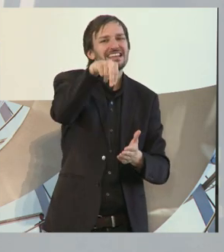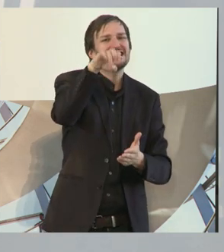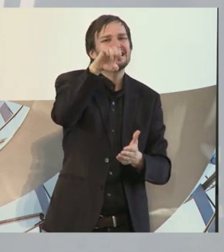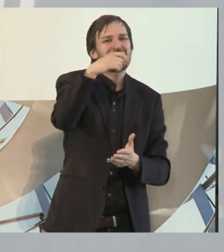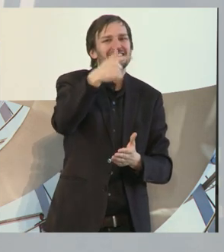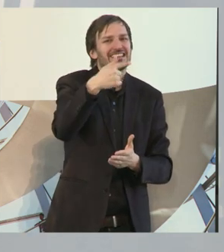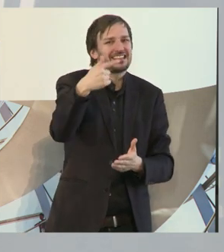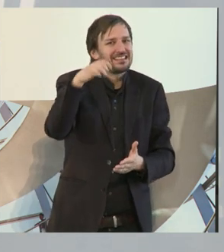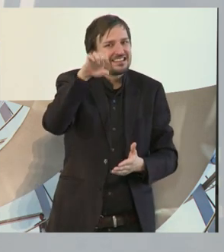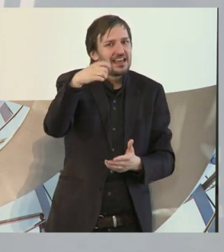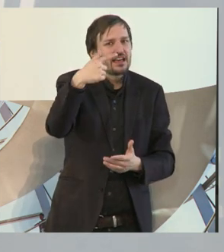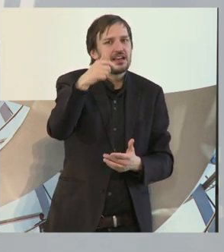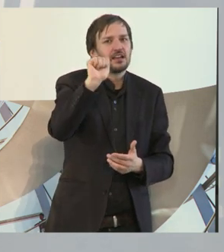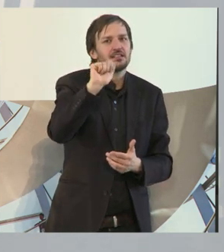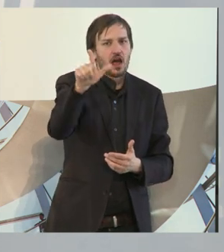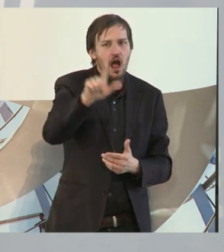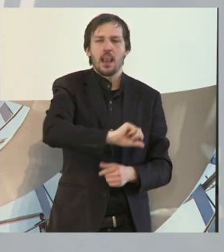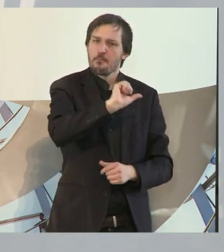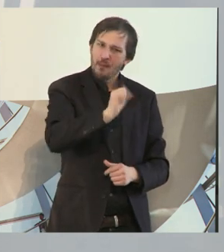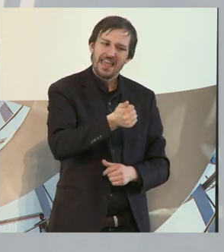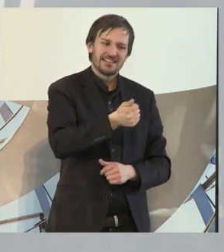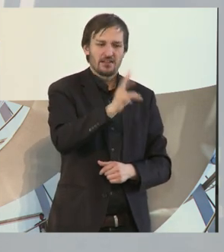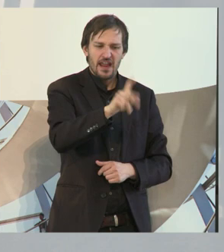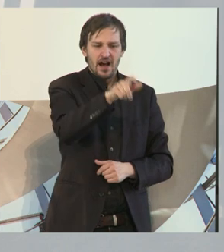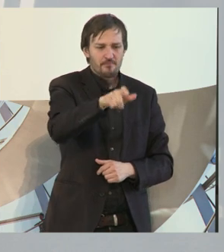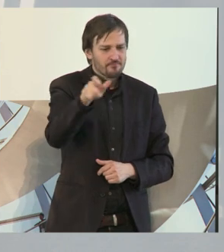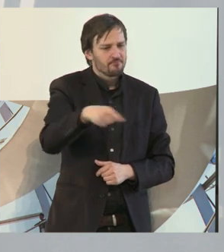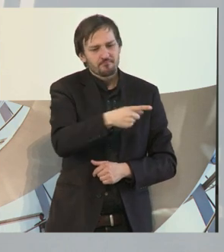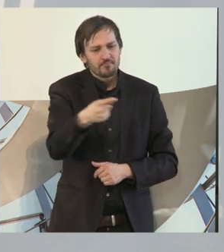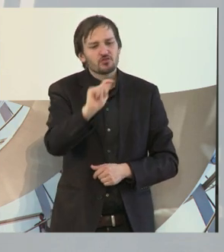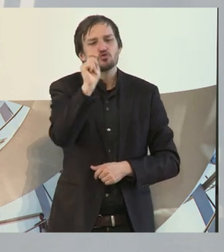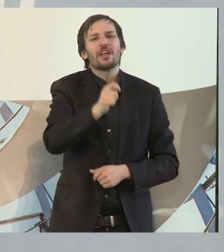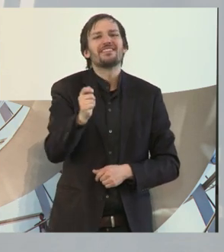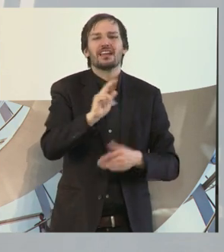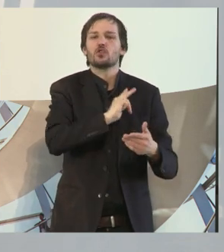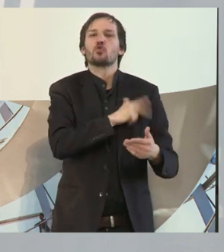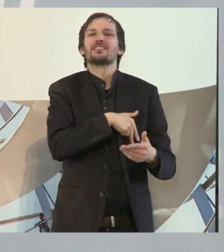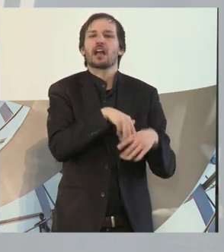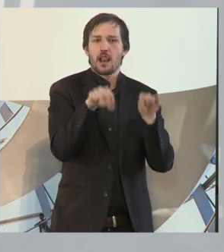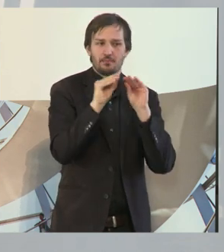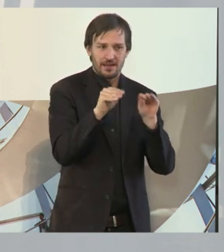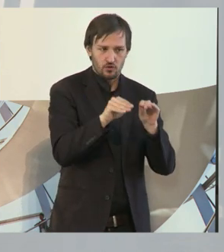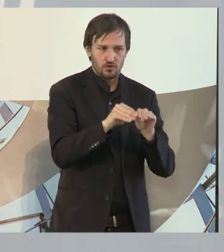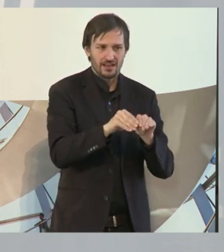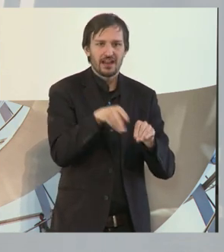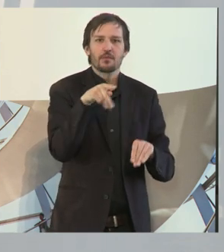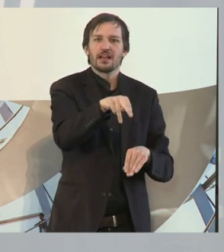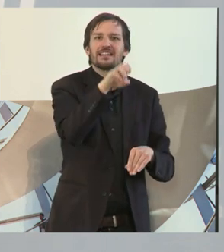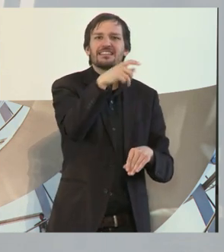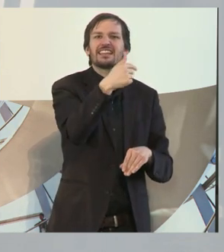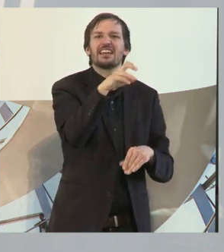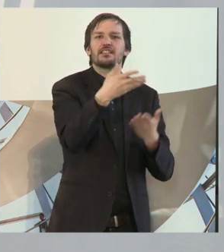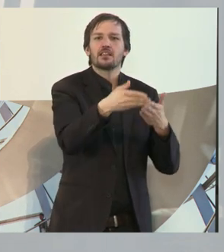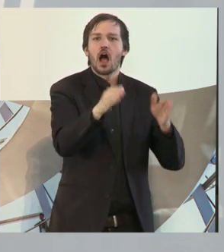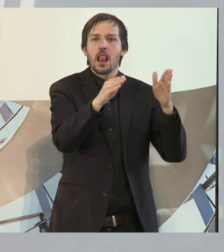Das sind überwiegend Studenten der Sozialpädagogik. Und jetzt kommt etwas ganz Wichtiges ins Spiel. Nettetal liegt direkt an der niederländischen Grenze,